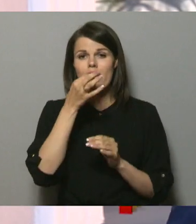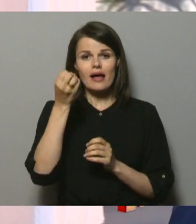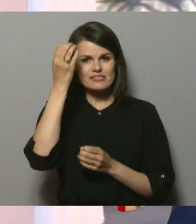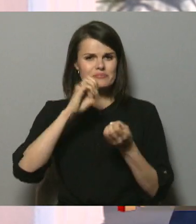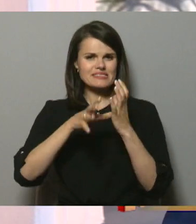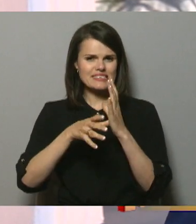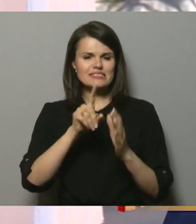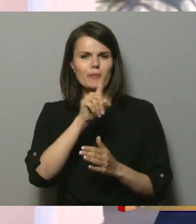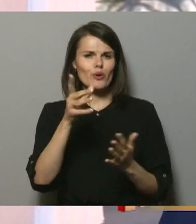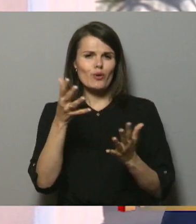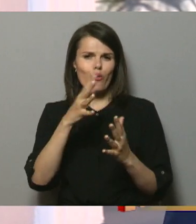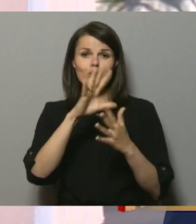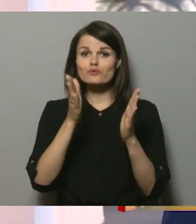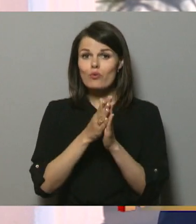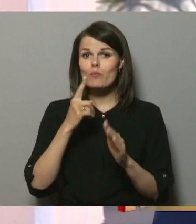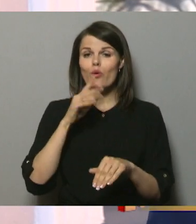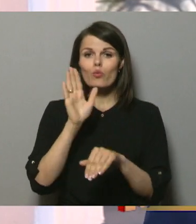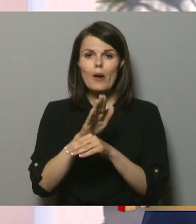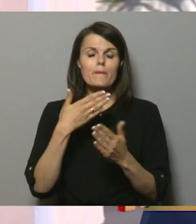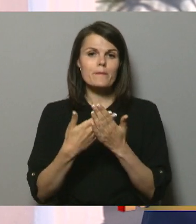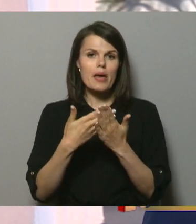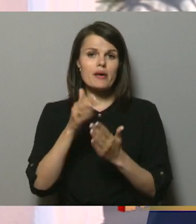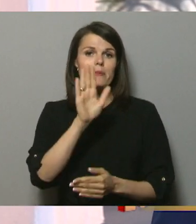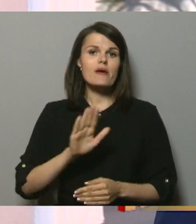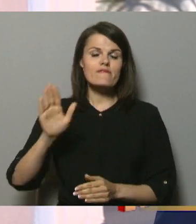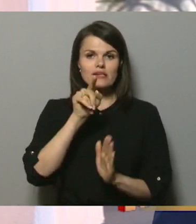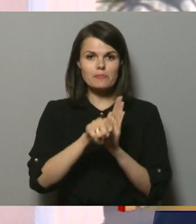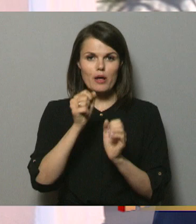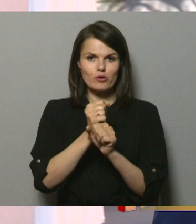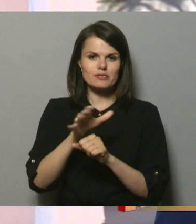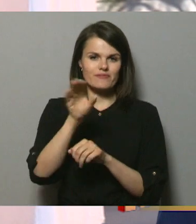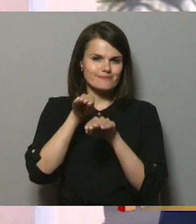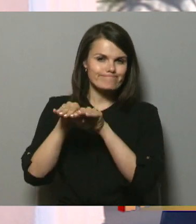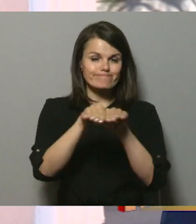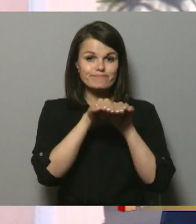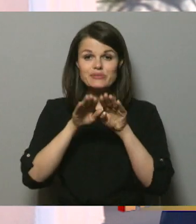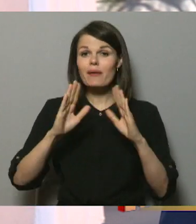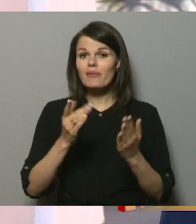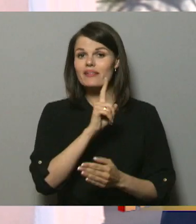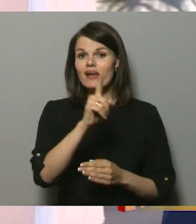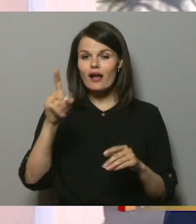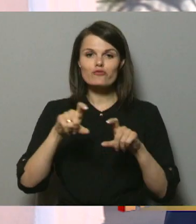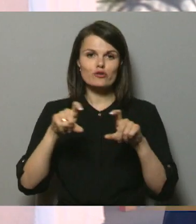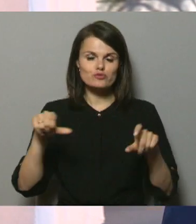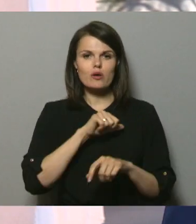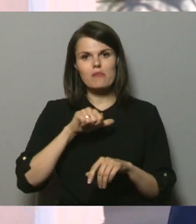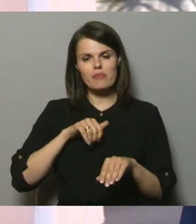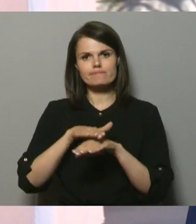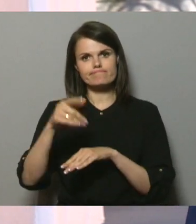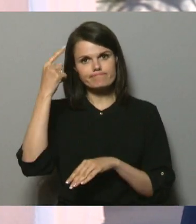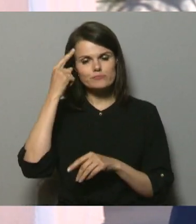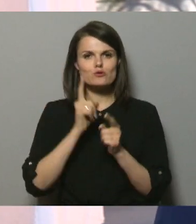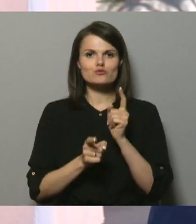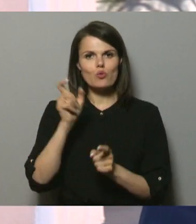kaut kas kopējs, kur ir noteikts, piemēram, valsts pārbaudas darbi visiem vienoti, bet karta skola ir pastāvīga programmas īstenošanā. Arī